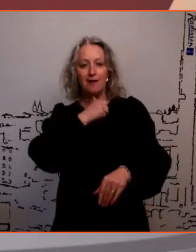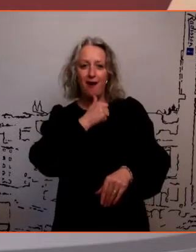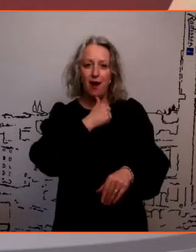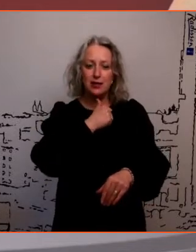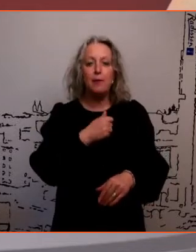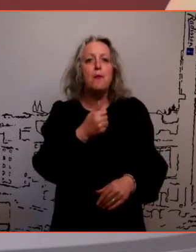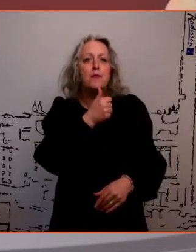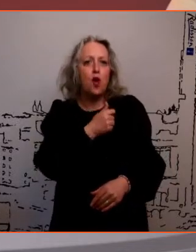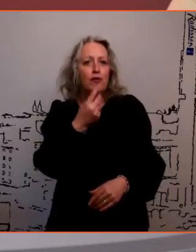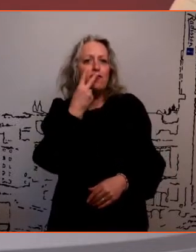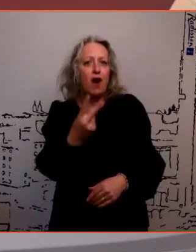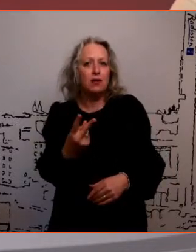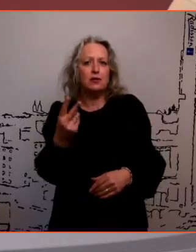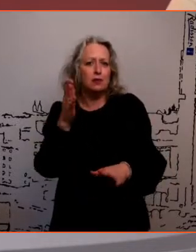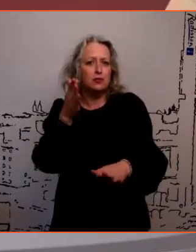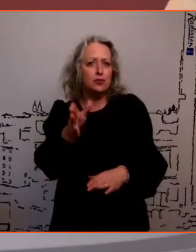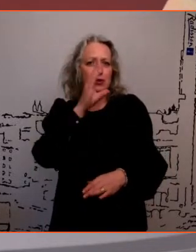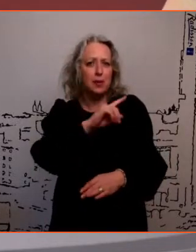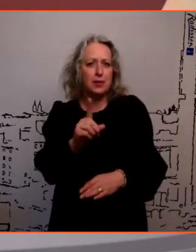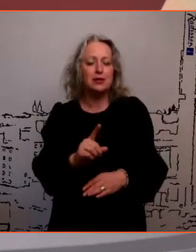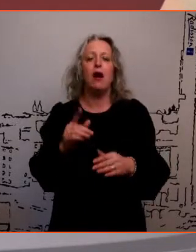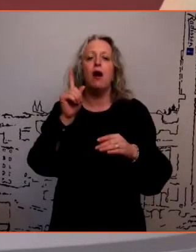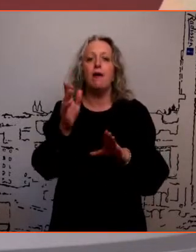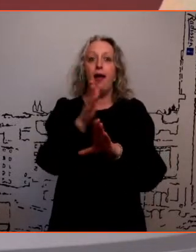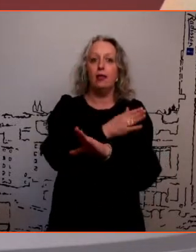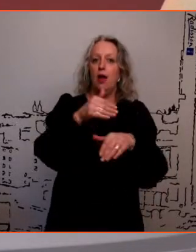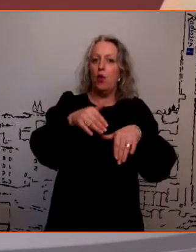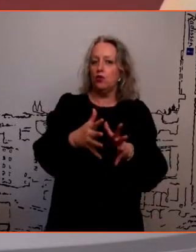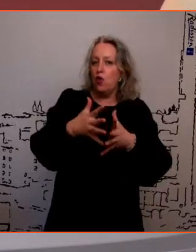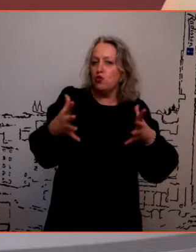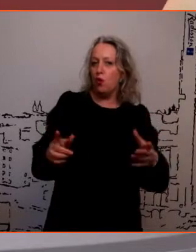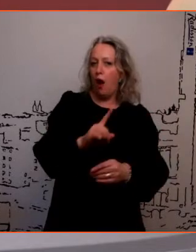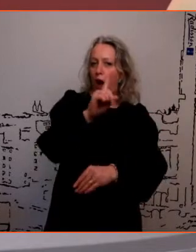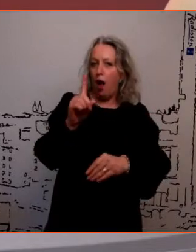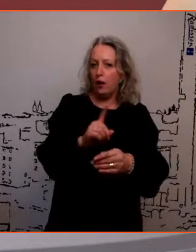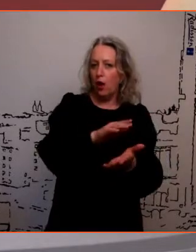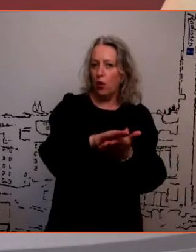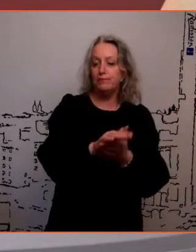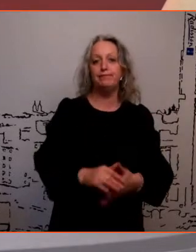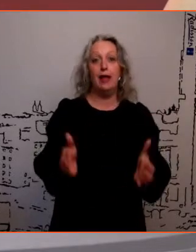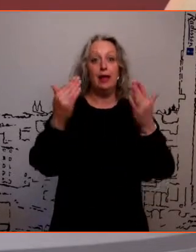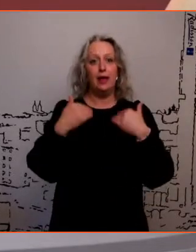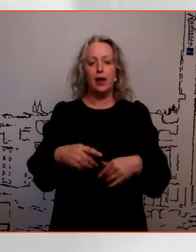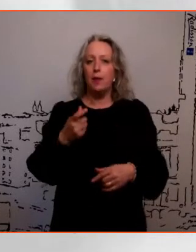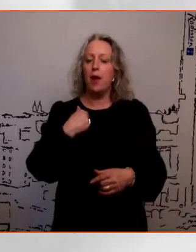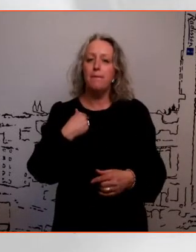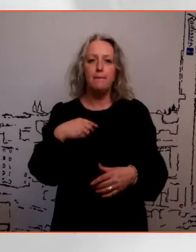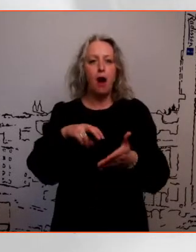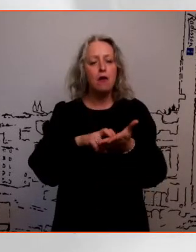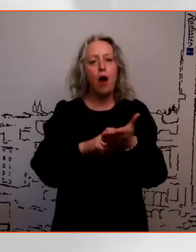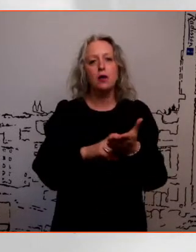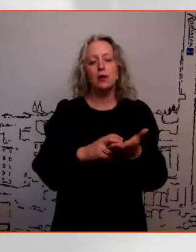et see otsus on päris suur ja see võtab aega. Ma korda on alustada läbi kukkuda, mõtugi klassika.